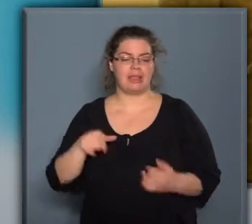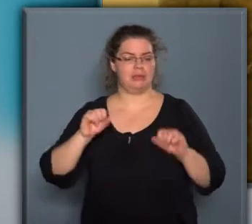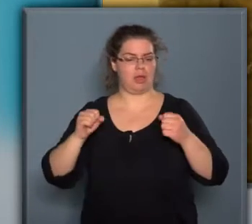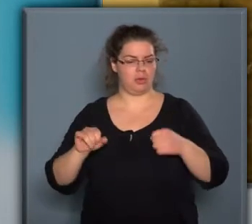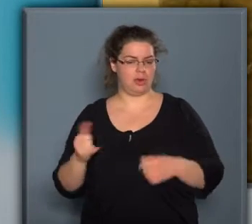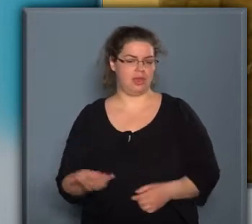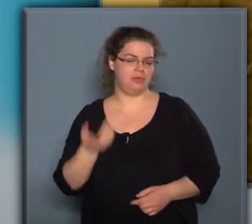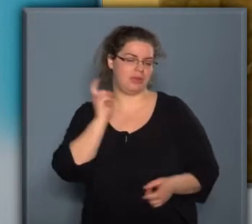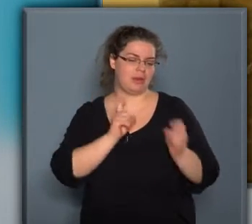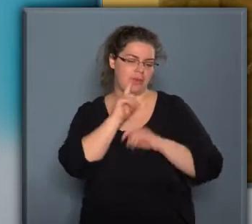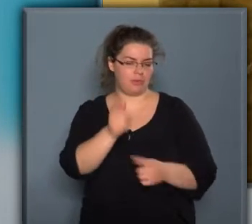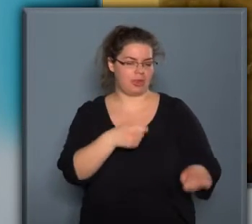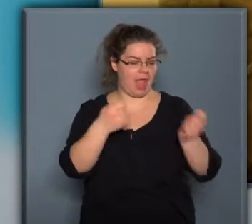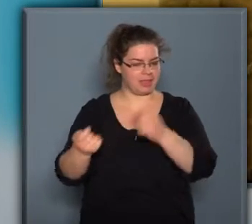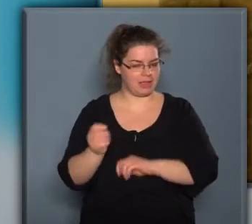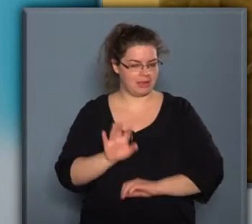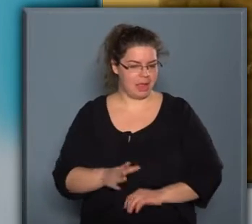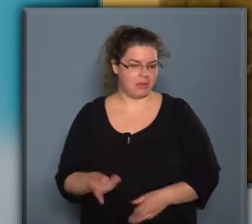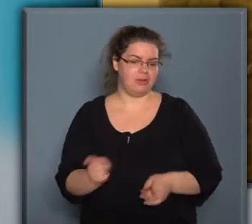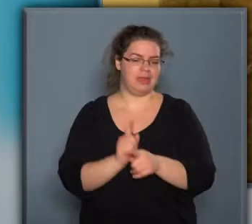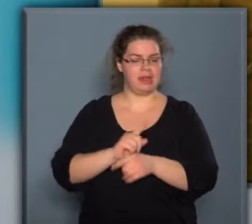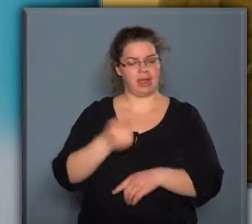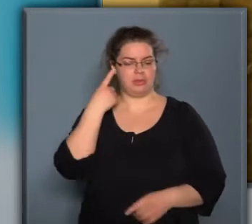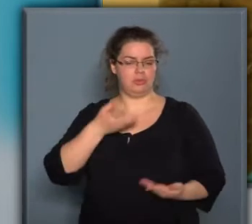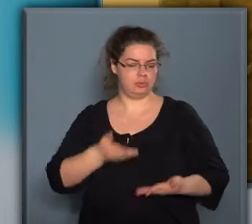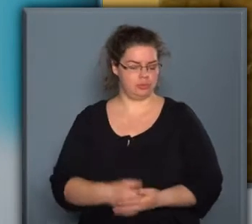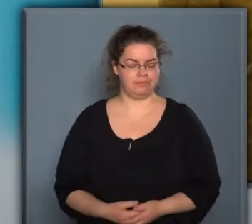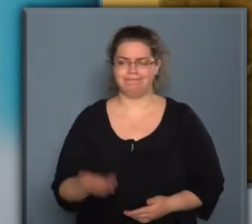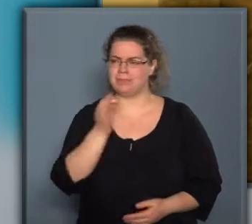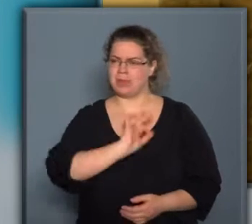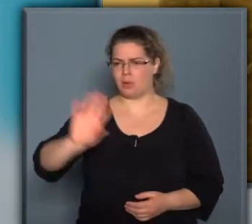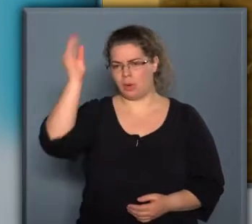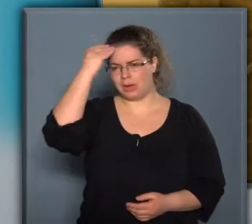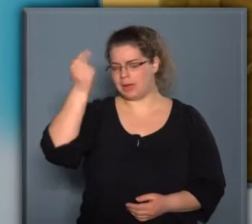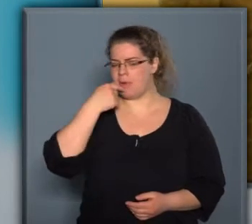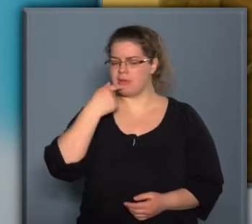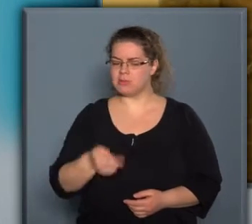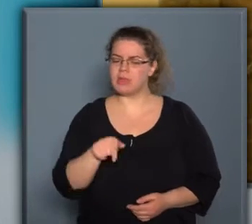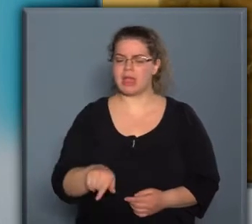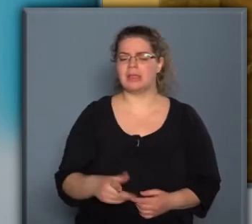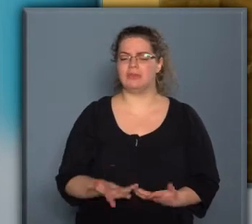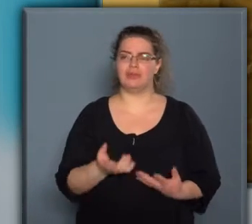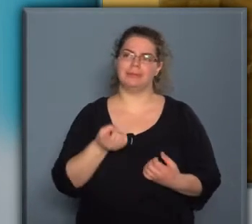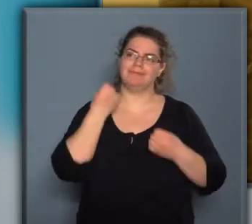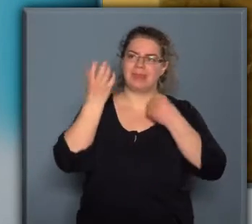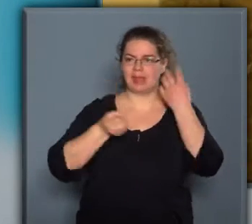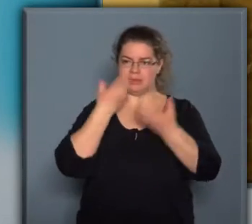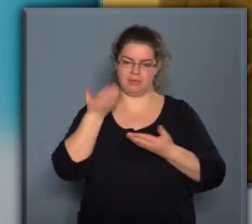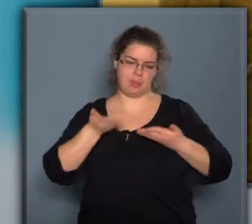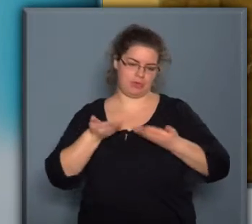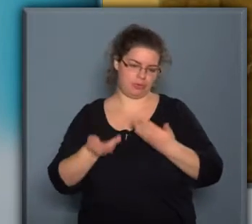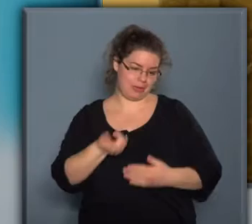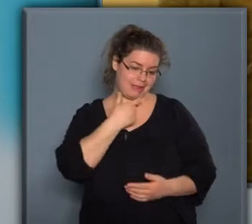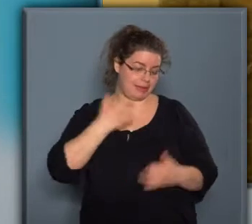gyakorolja, és remélem, hogy át is fogja adni nekünk, hogy majd egyszer mi is ilyeneket süthessünk. Ha jól értem, azt mondja ezzel, hogy sokkal kreatívabban